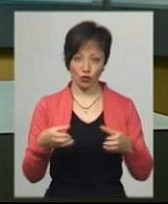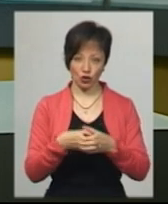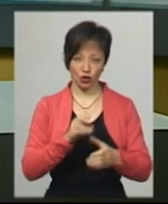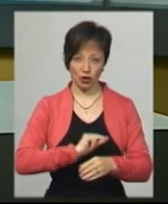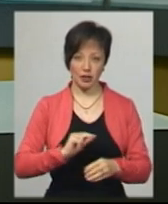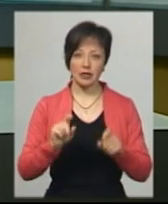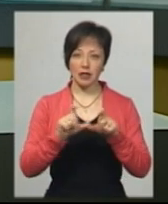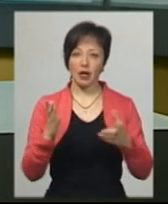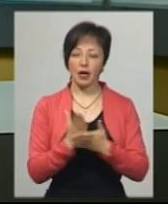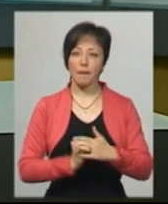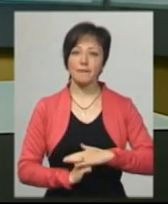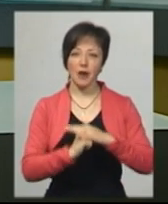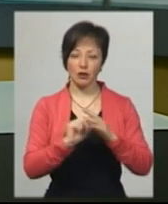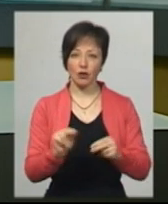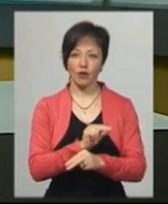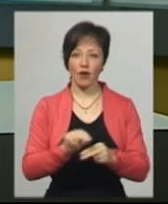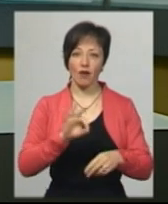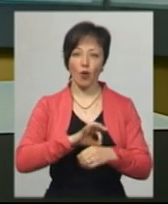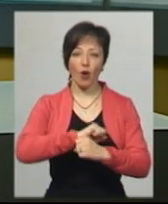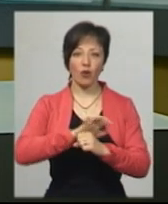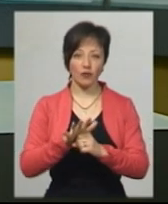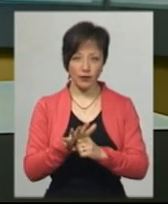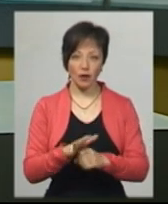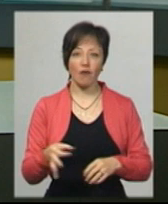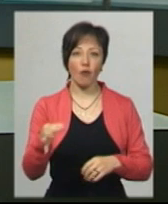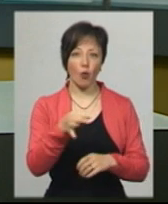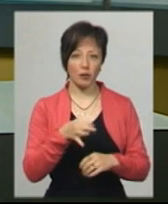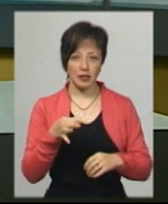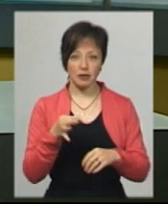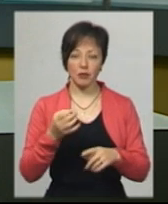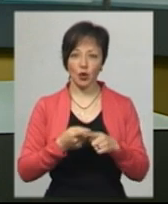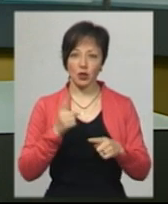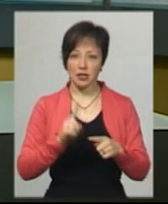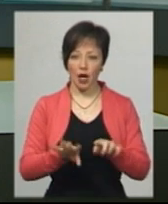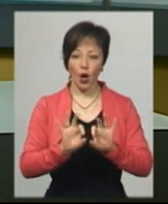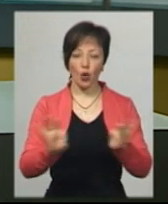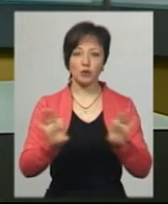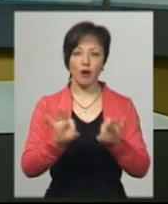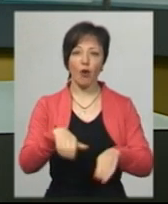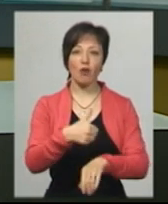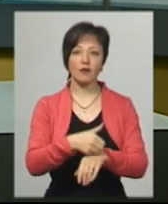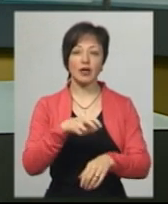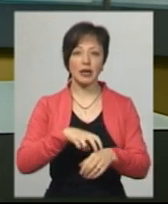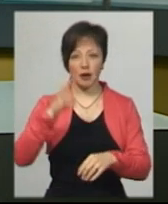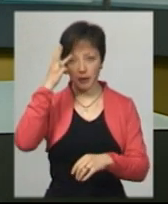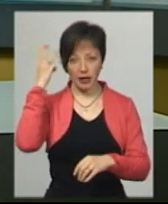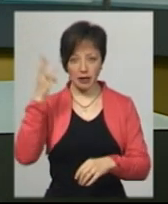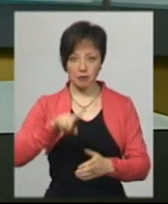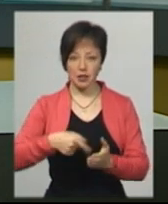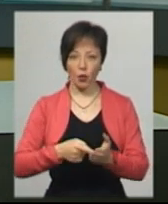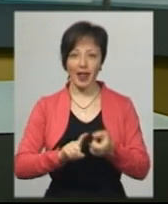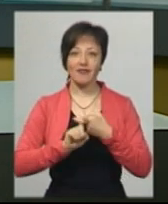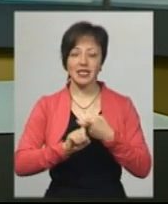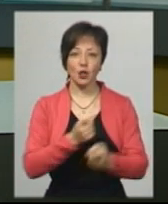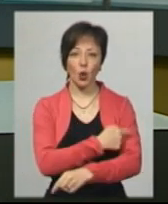Заклад є базовим для лікування хворих з COVID-19 в області. Про це Суспільному розповіла головна лікарка Хмельницької міської